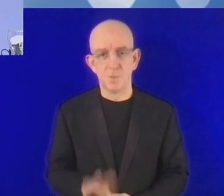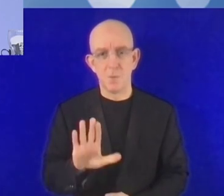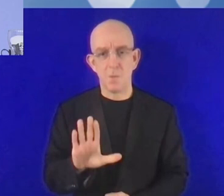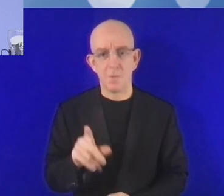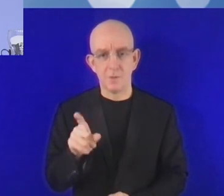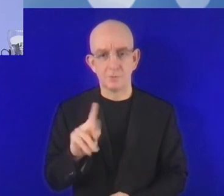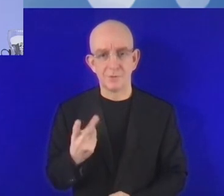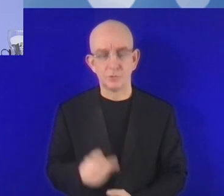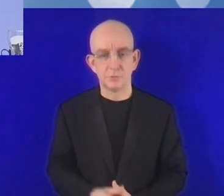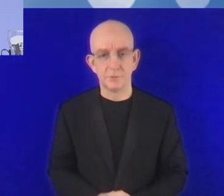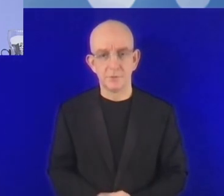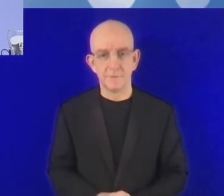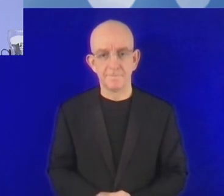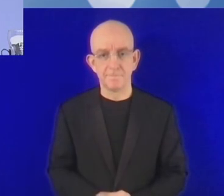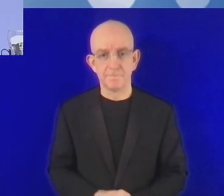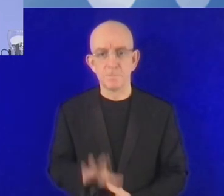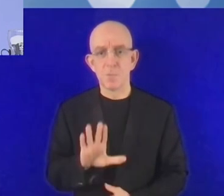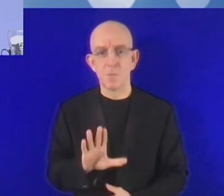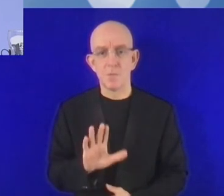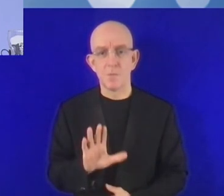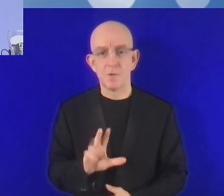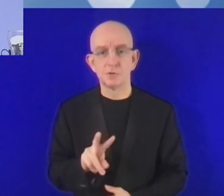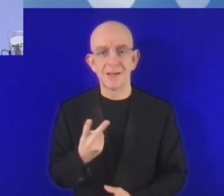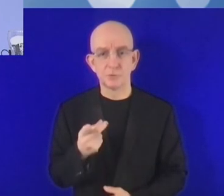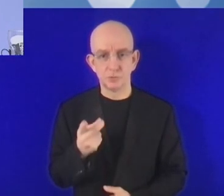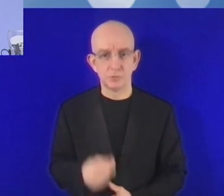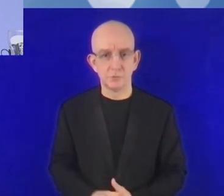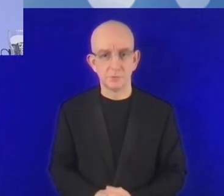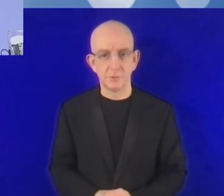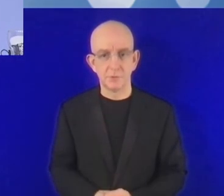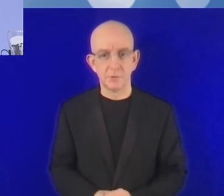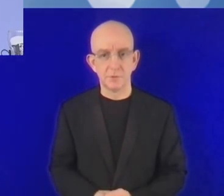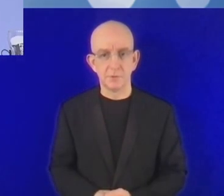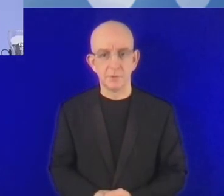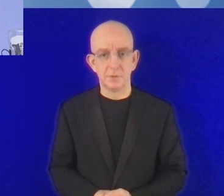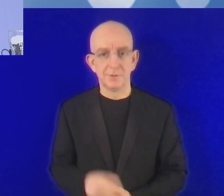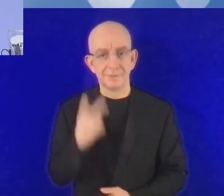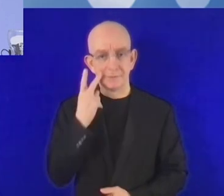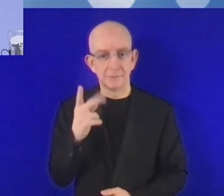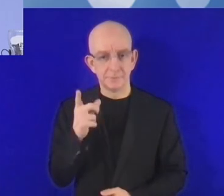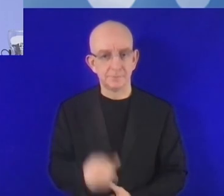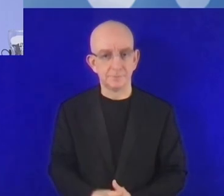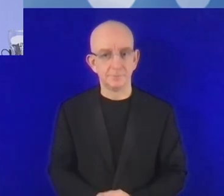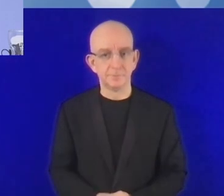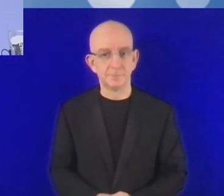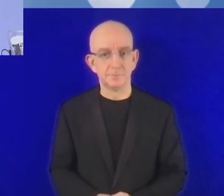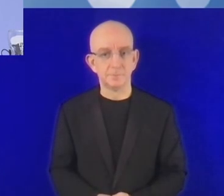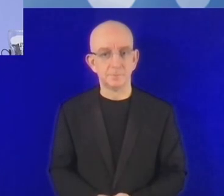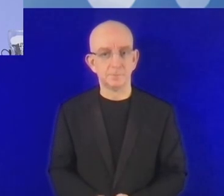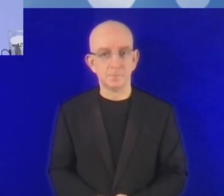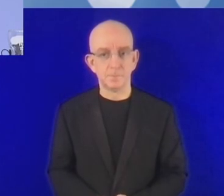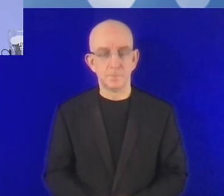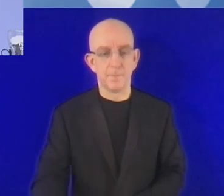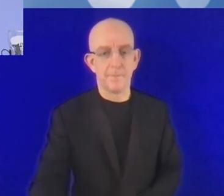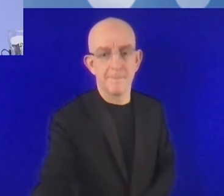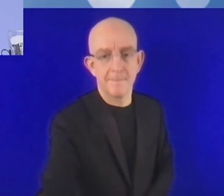مساعدة الدول النامية التي تحتاج مثل هذه الدعمة. وهناك لا بد من تعاون